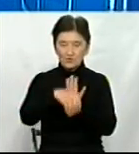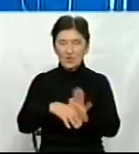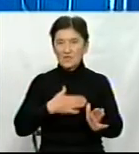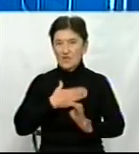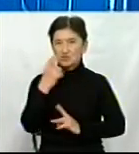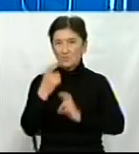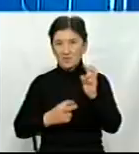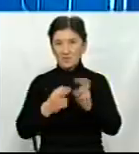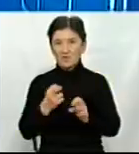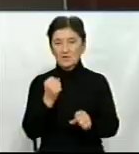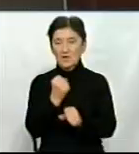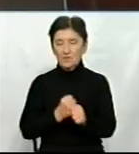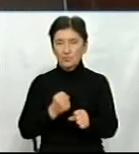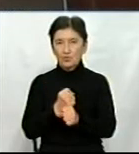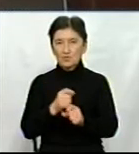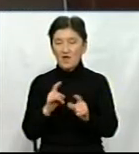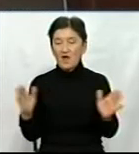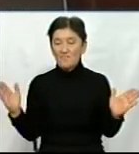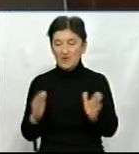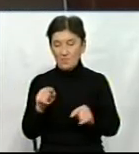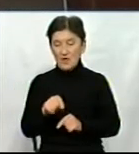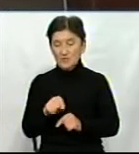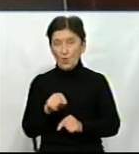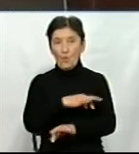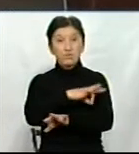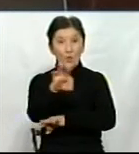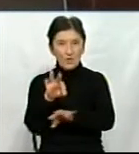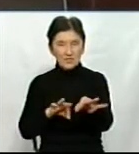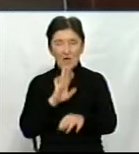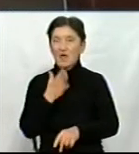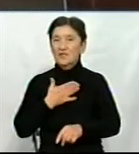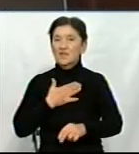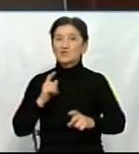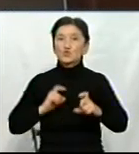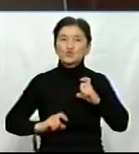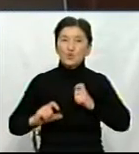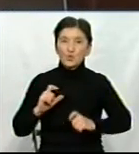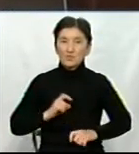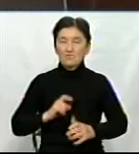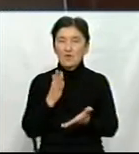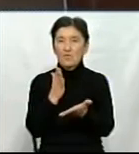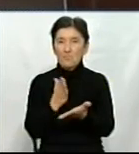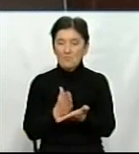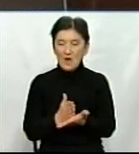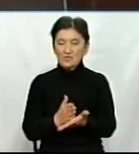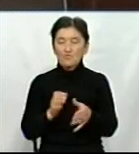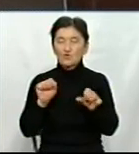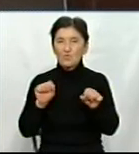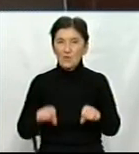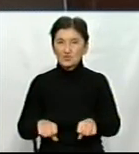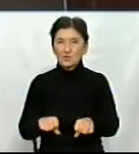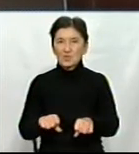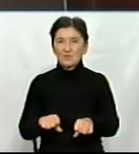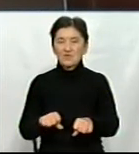працюємо в рамках цього проєкту. І натомість наші студенти нашого університету матимуть можливість в рамках